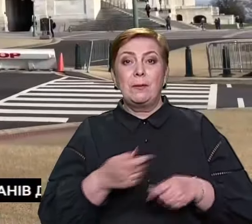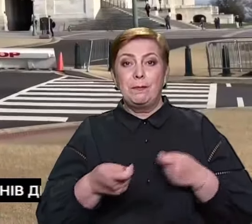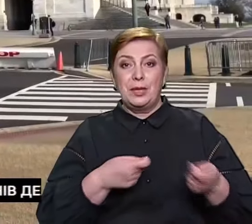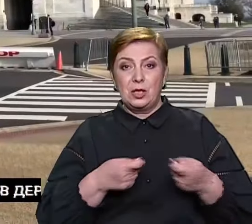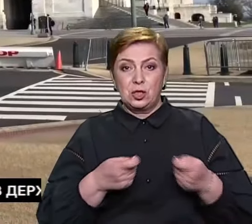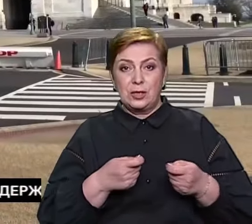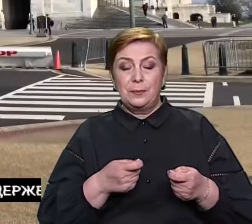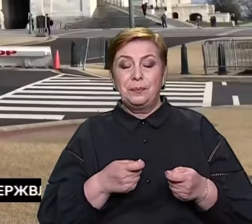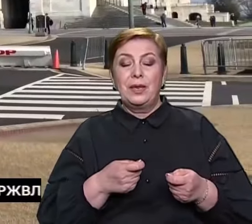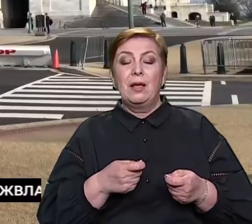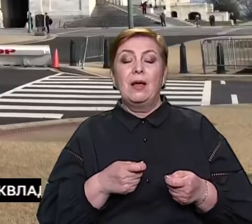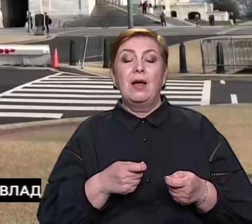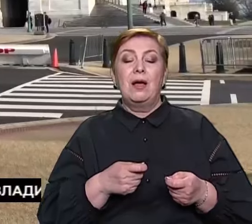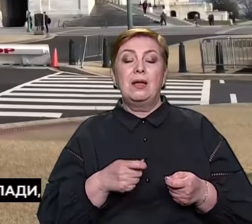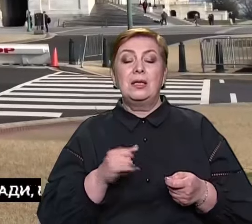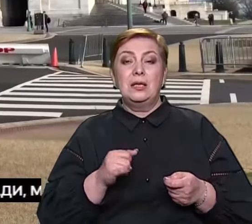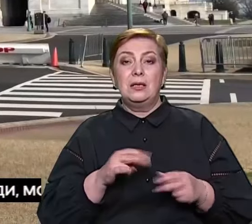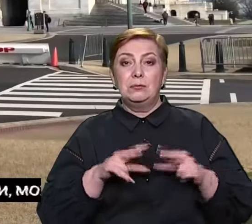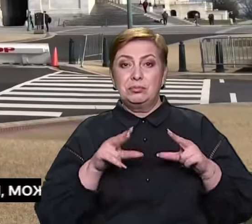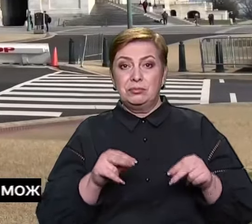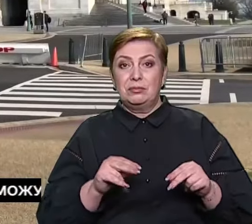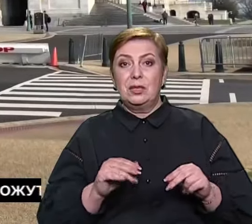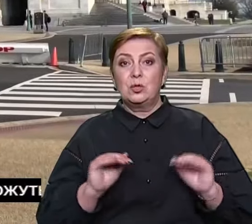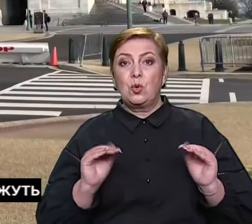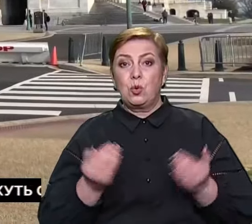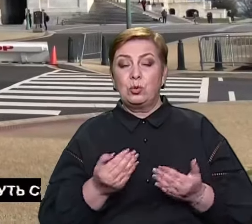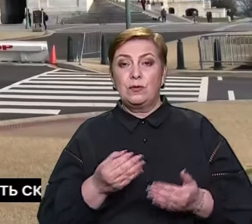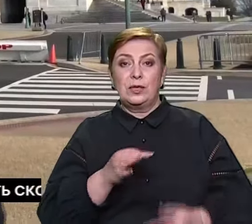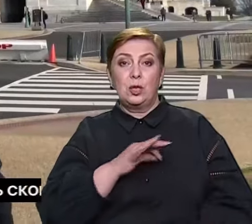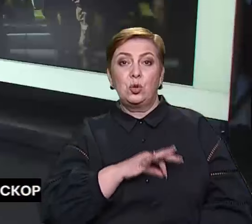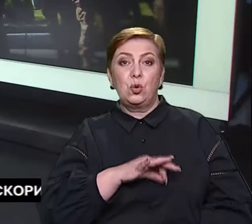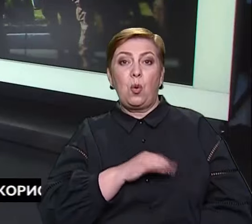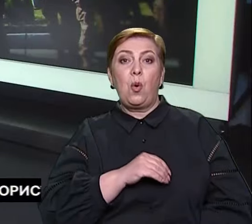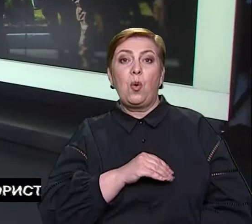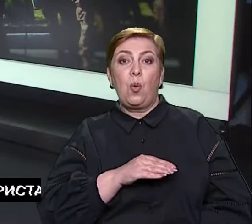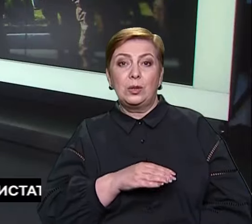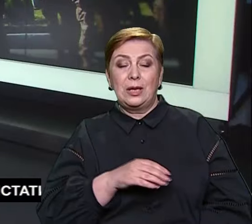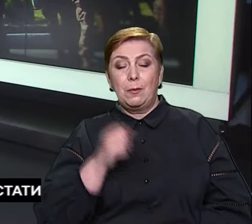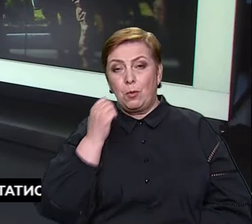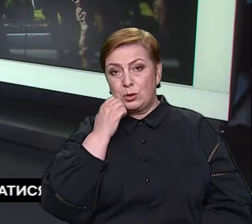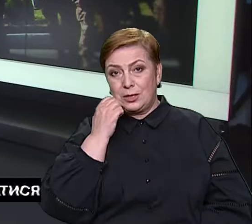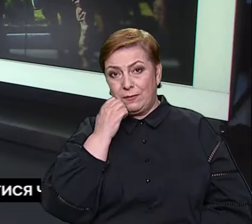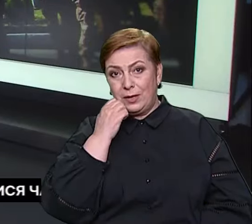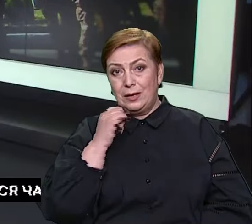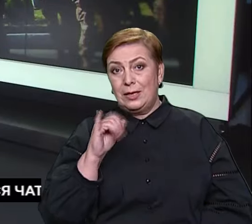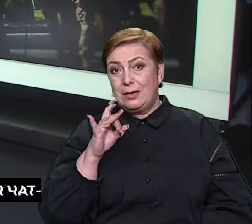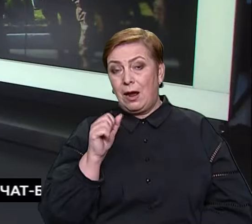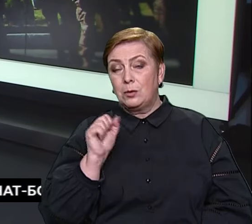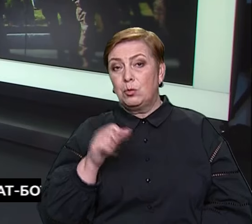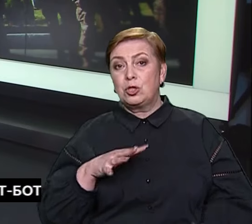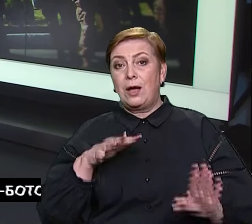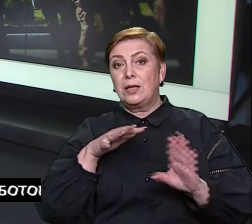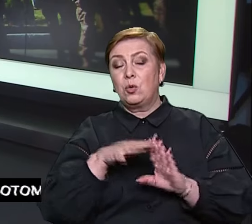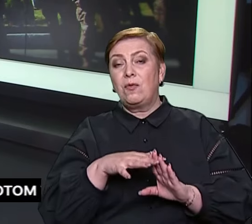Великої Сімки виконувати обіцянку скорочувати доходи Москви. А Іран може атакувати Ізраїль вже